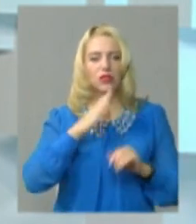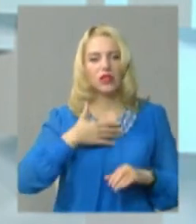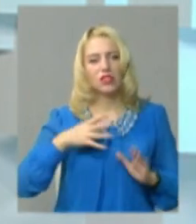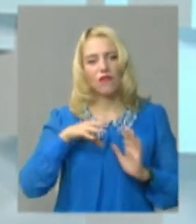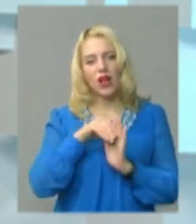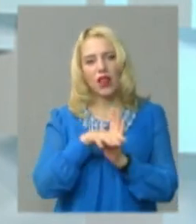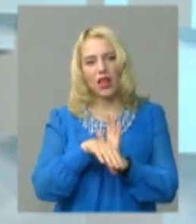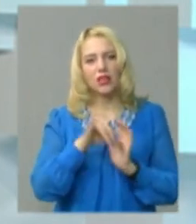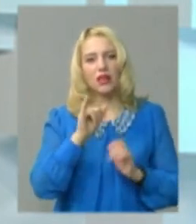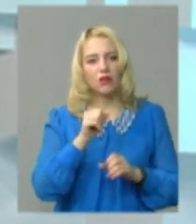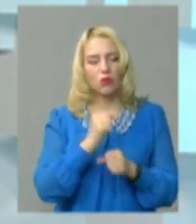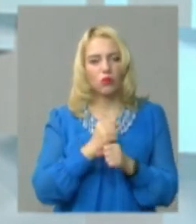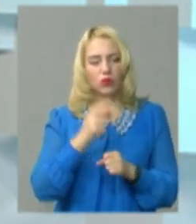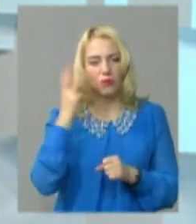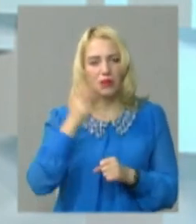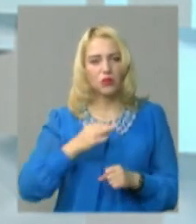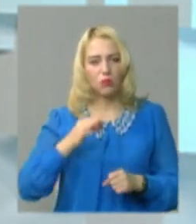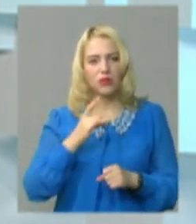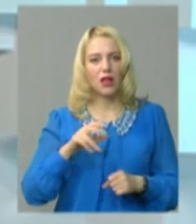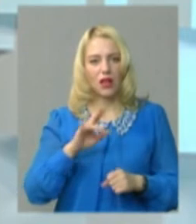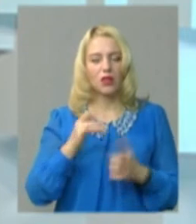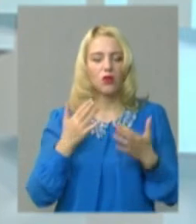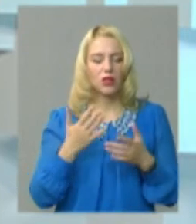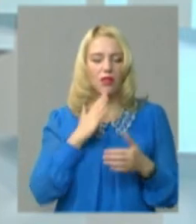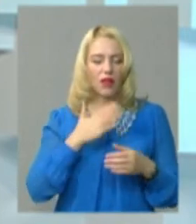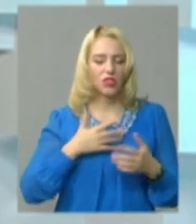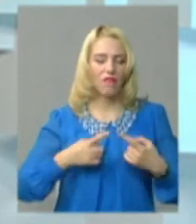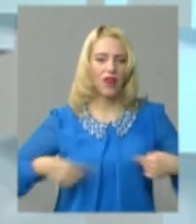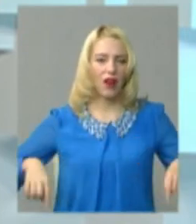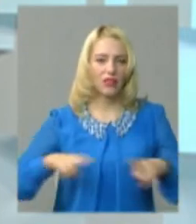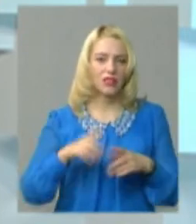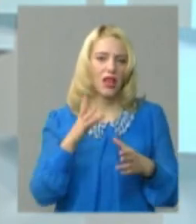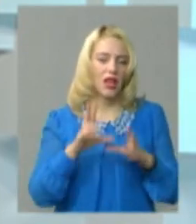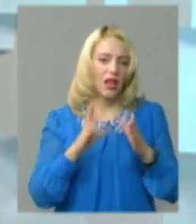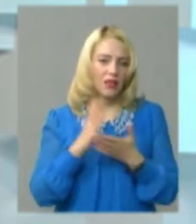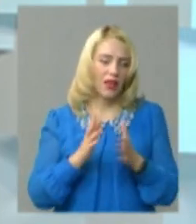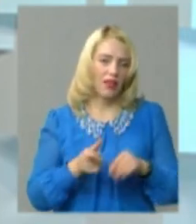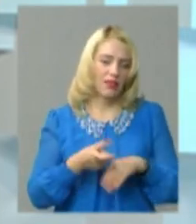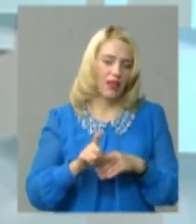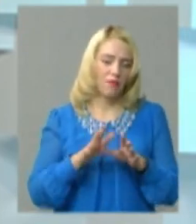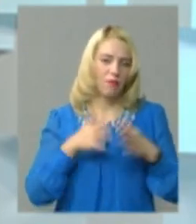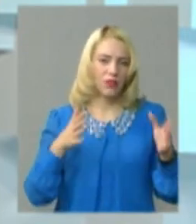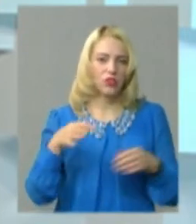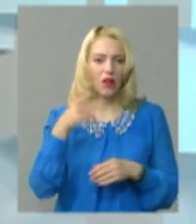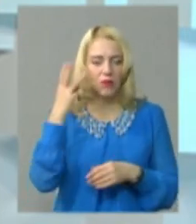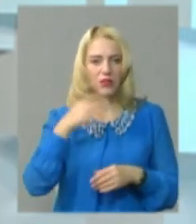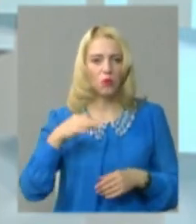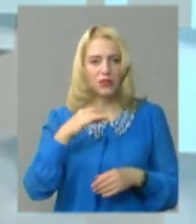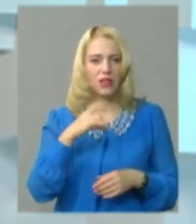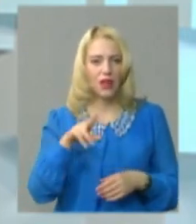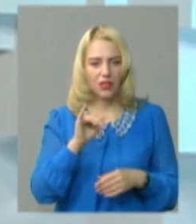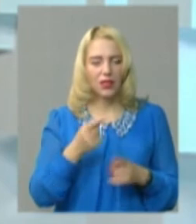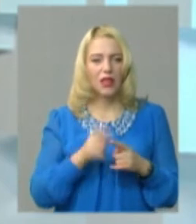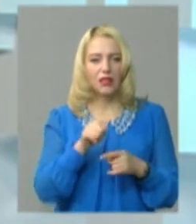наш вклад роботи саме Хмельницької обласної ради, тому що наша фракція є найбільшою в обласній раді. І, ви знаєте,